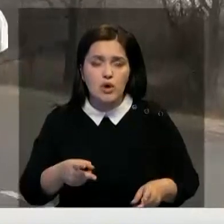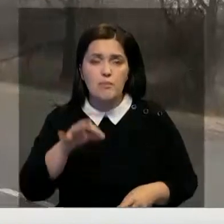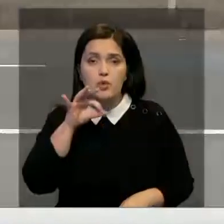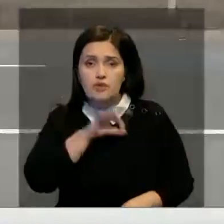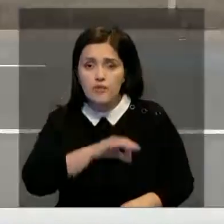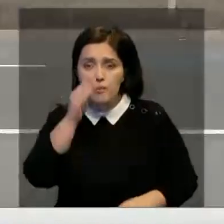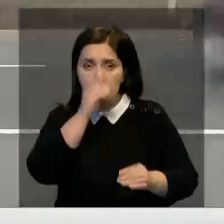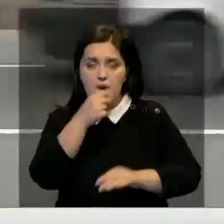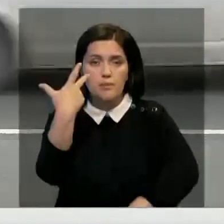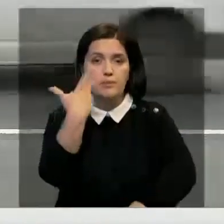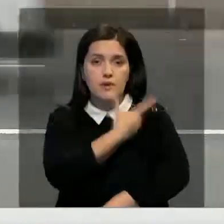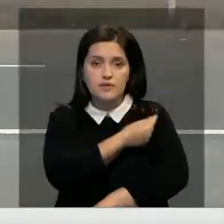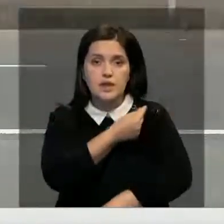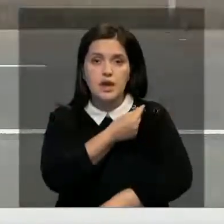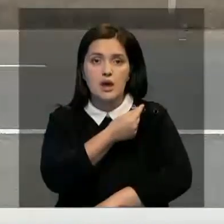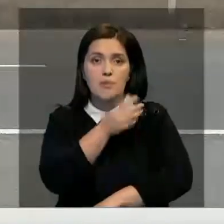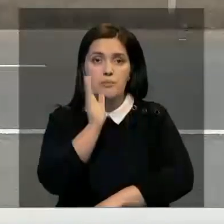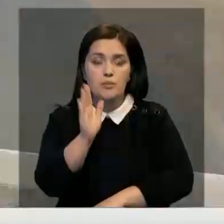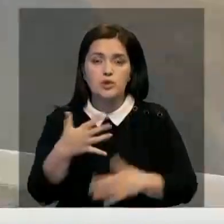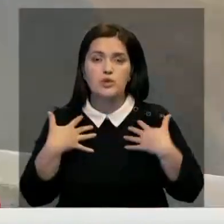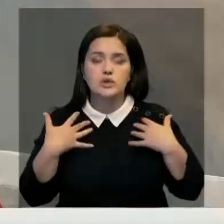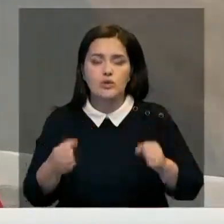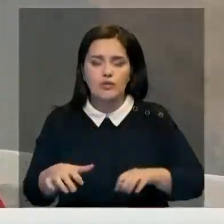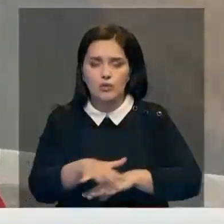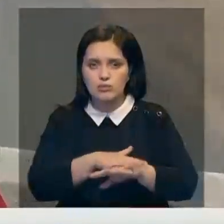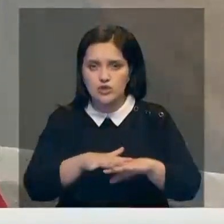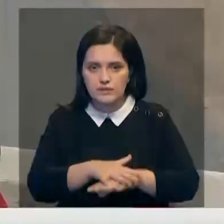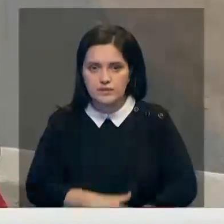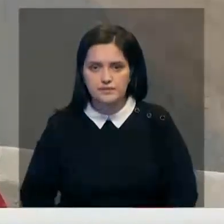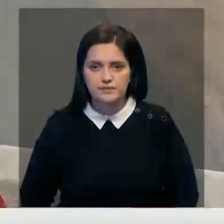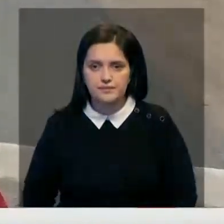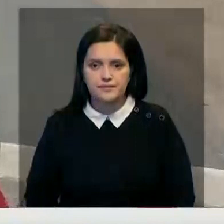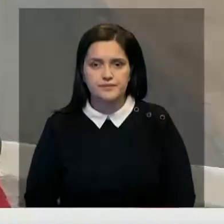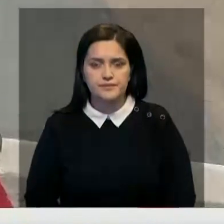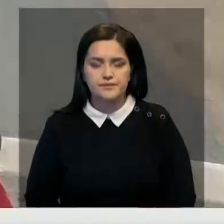использование поддельных паспортов вакцинации ставит под угрозу здоровье общества.